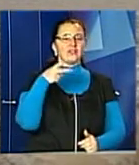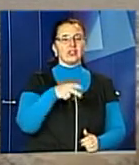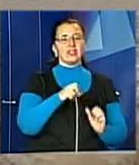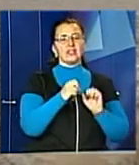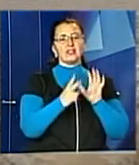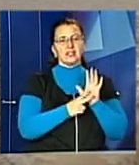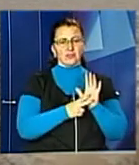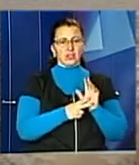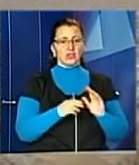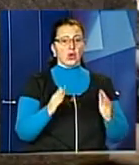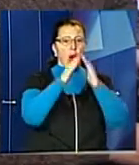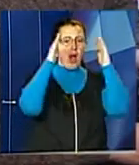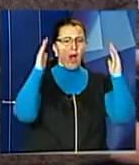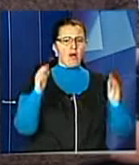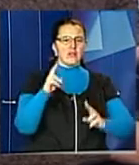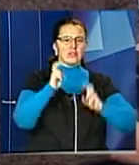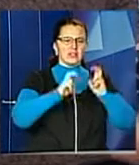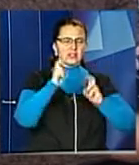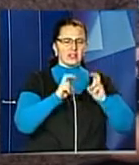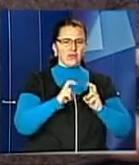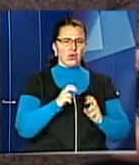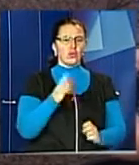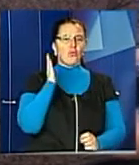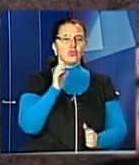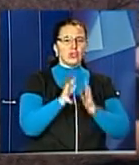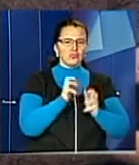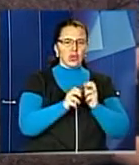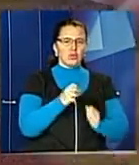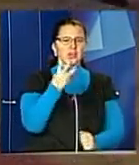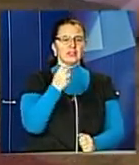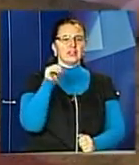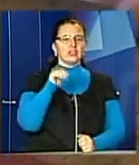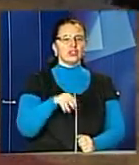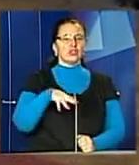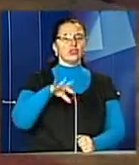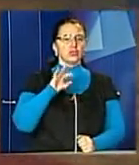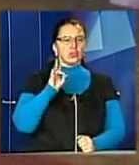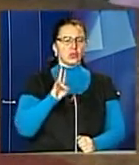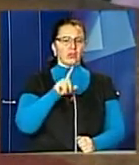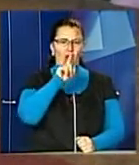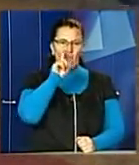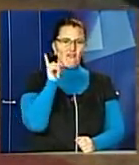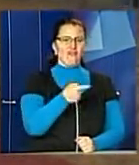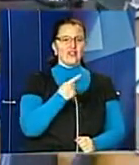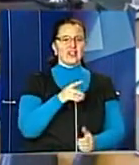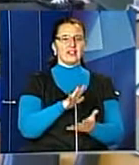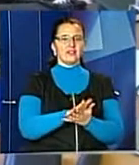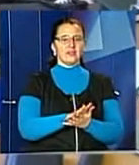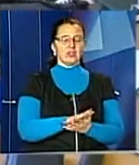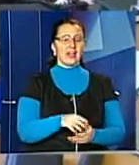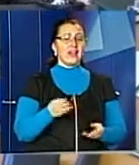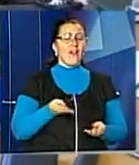сміттєспалювальний гігант перероблятиме 300 тисяч тонн сміття в рік. Окрім того, за словами іноземців, для